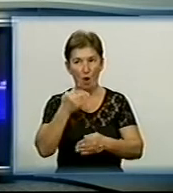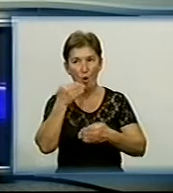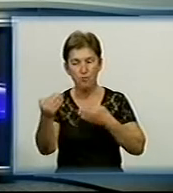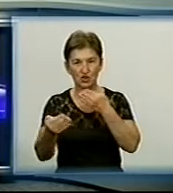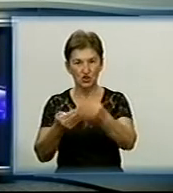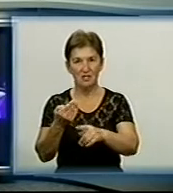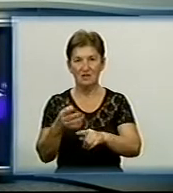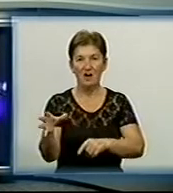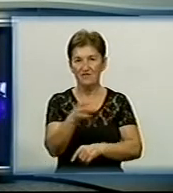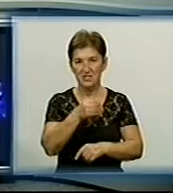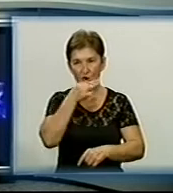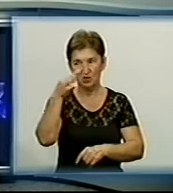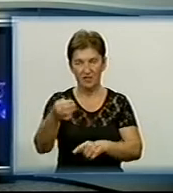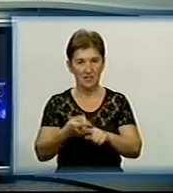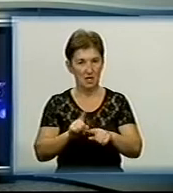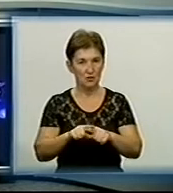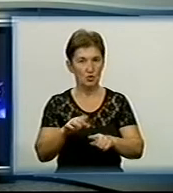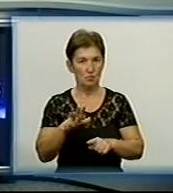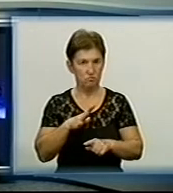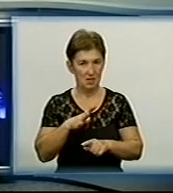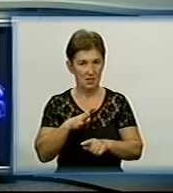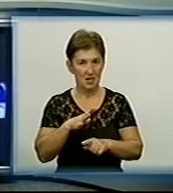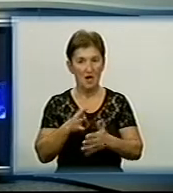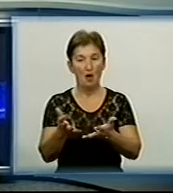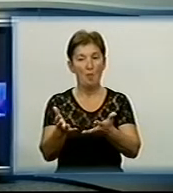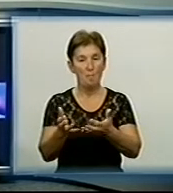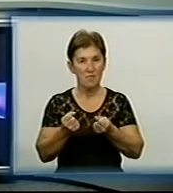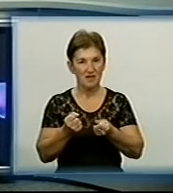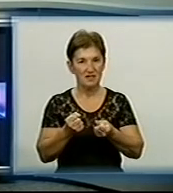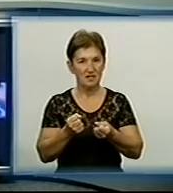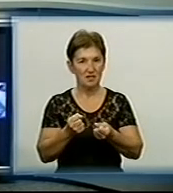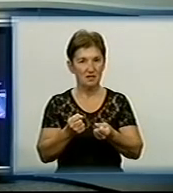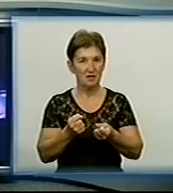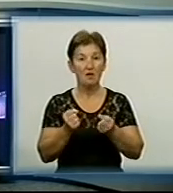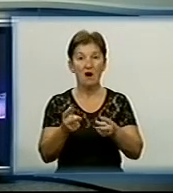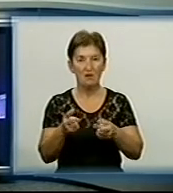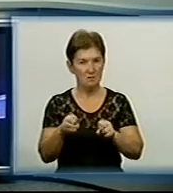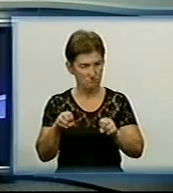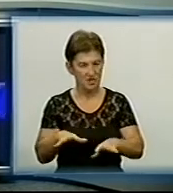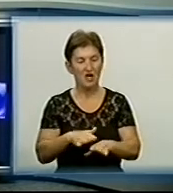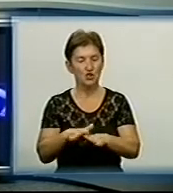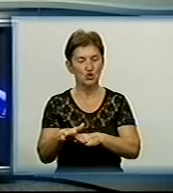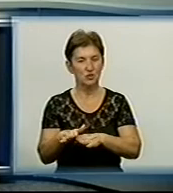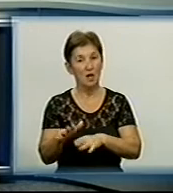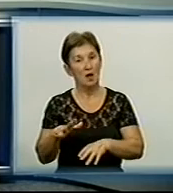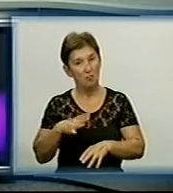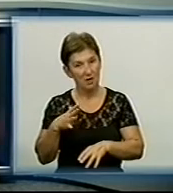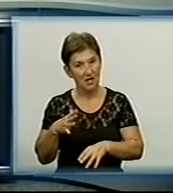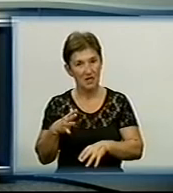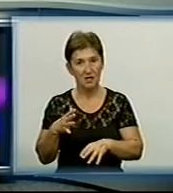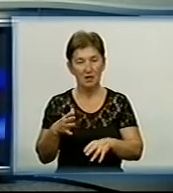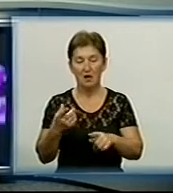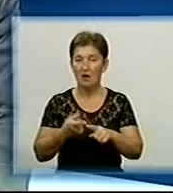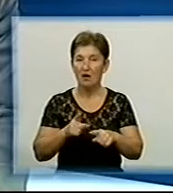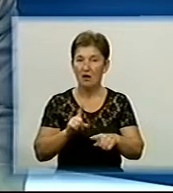ответи, які були по діалогу з країною Біли приняті нами, як рішені Біли обращення, к которым